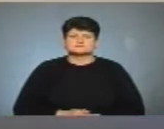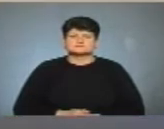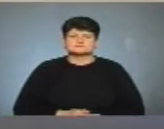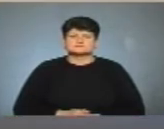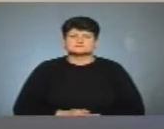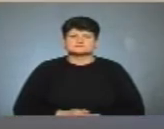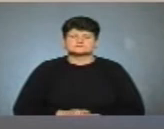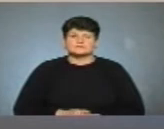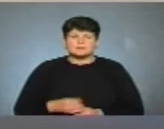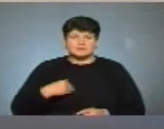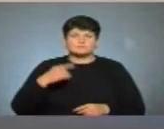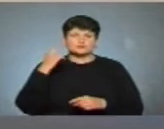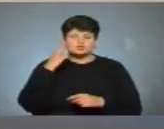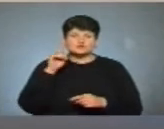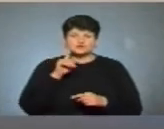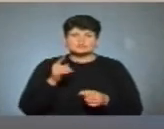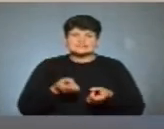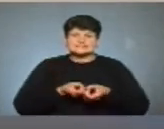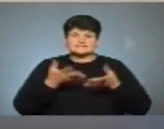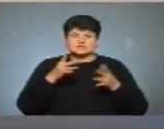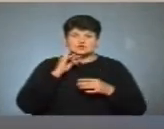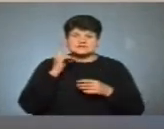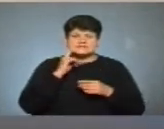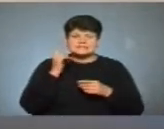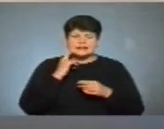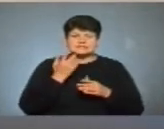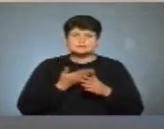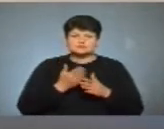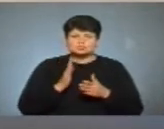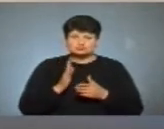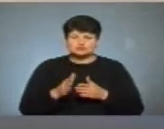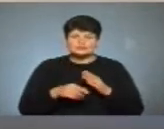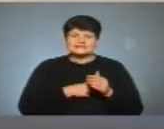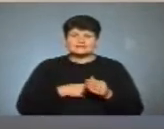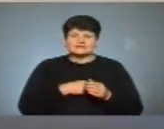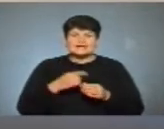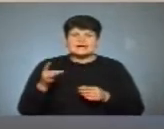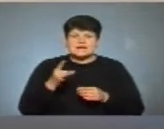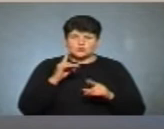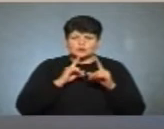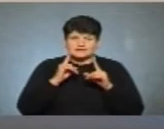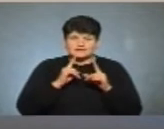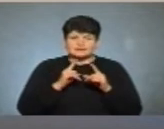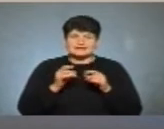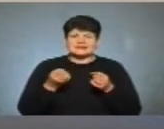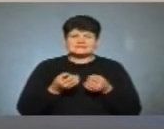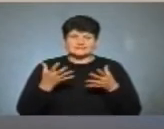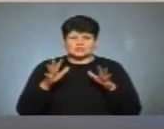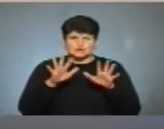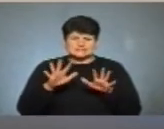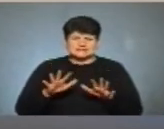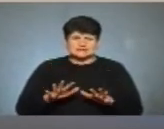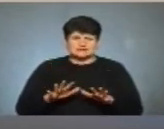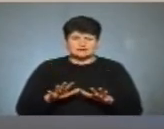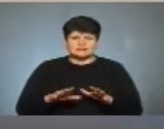Ми щойно почули, що світло зеленого кольору будуть бюлетені для виборів депутатів районної ради, а світло-сірого для